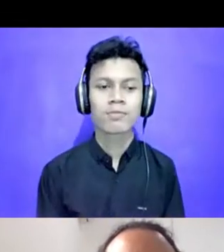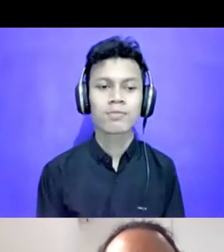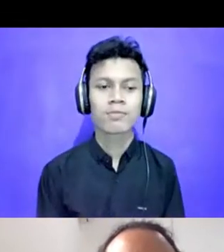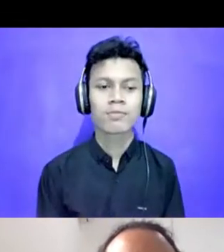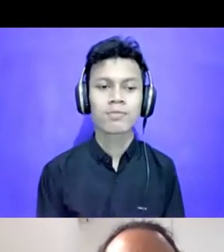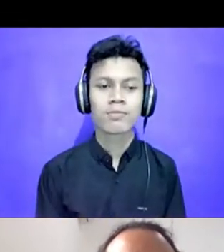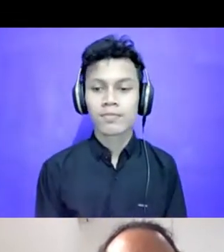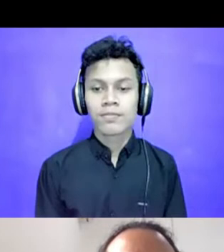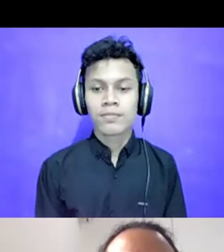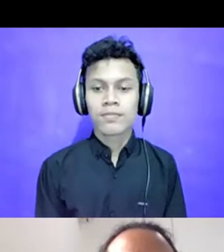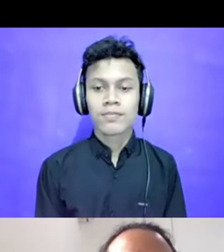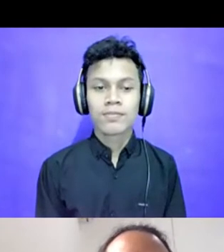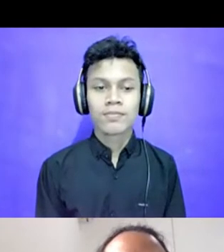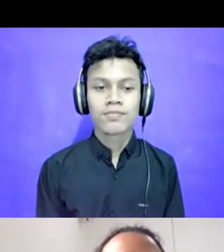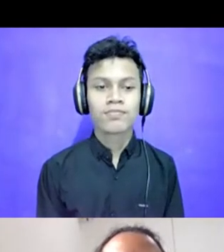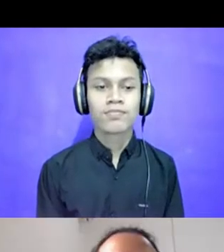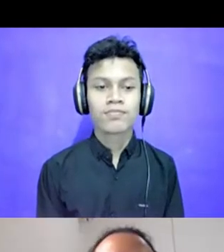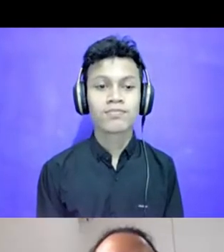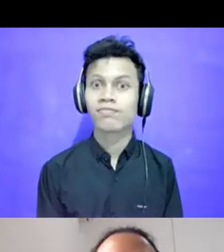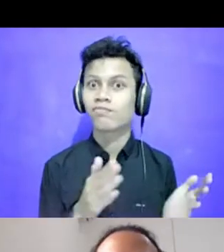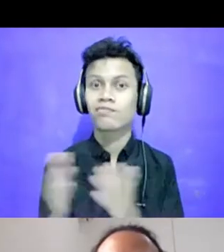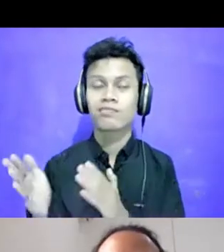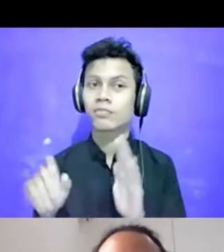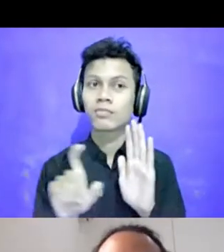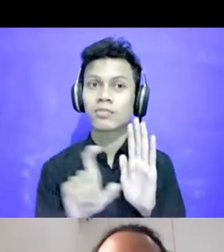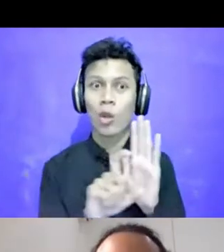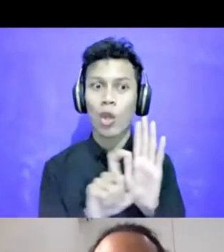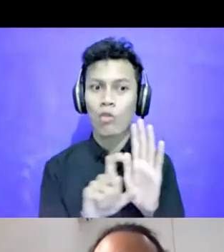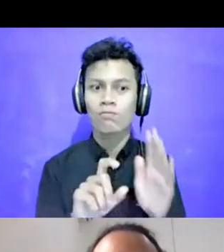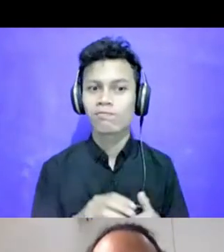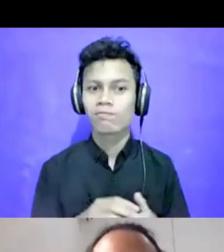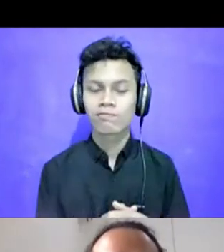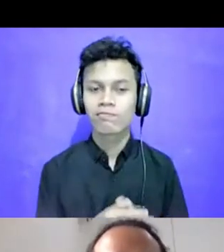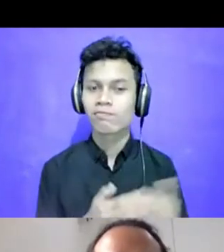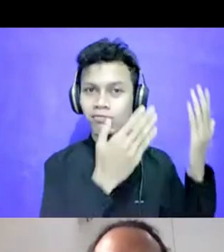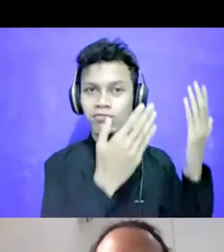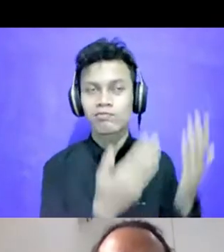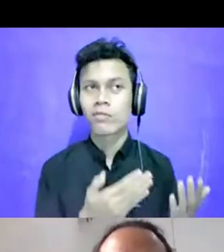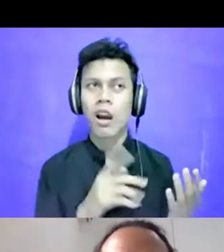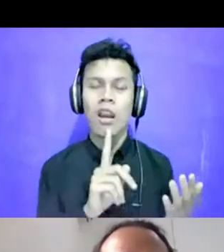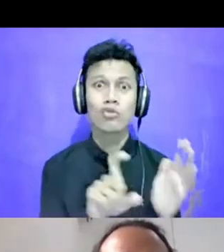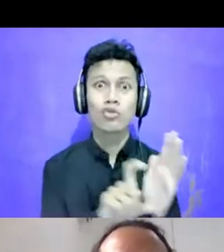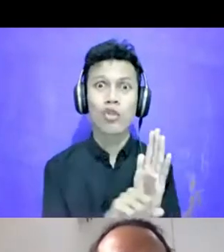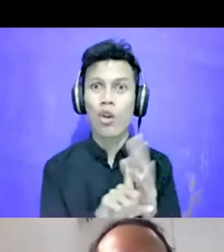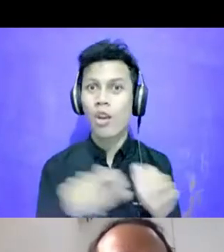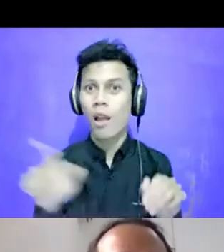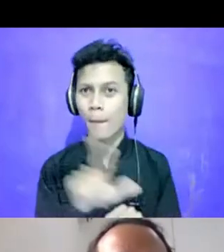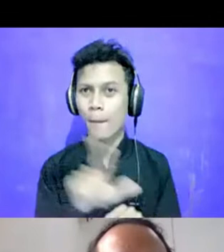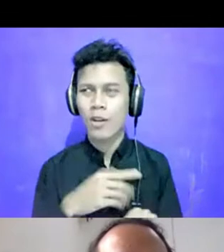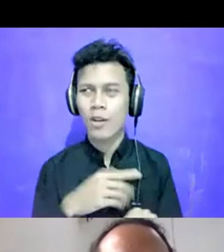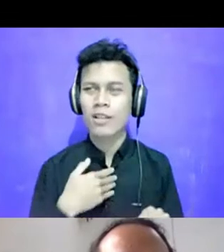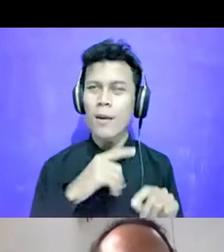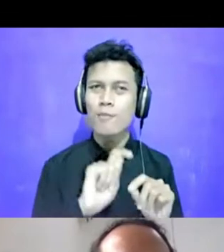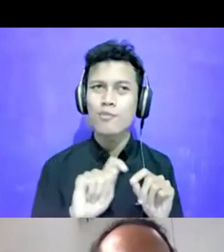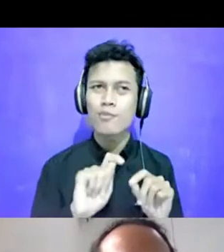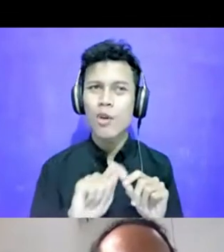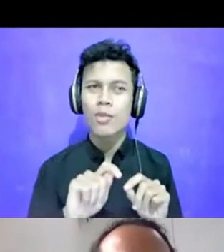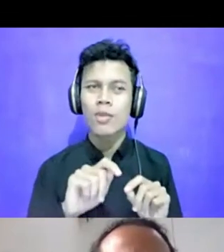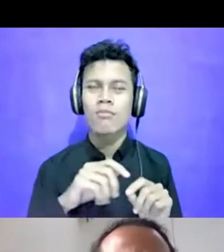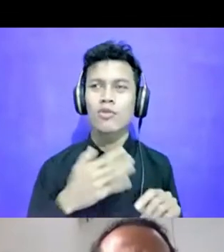Oke Nah Ini Berbagi Contoh Ini contoh Laporan Yang saya Bikin